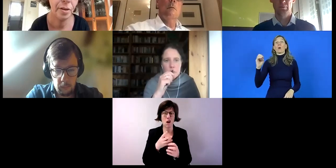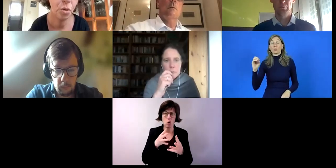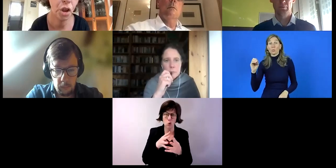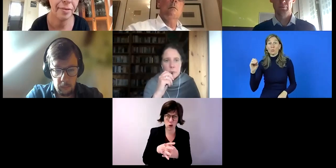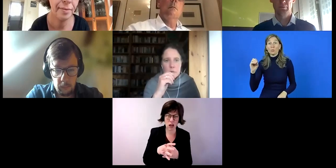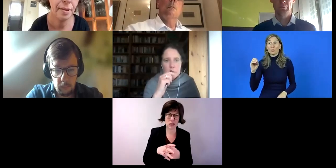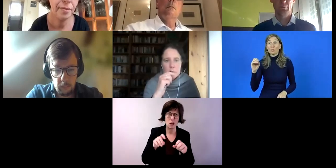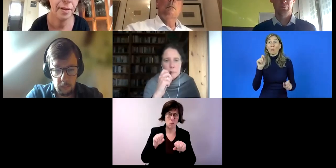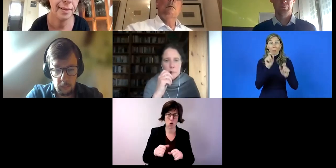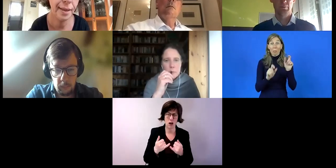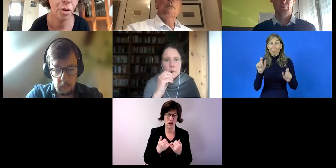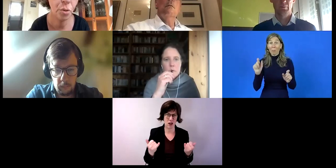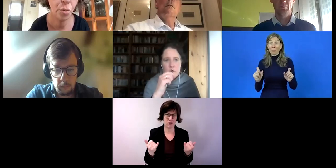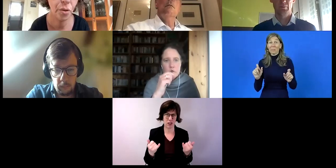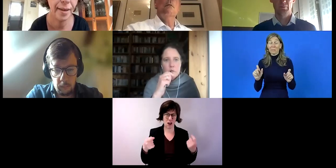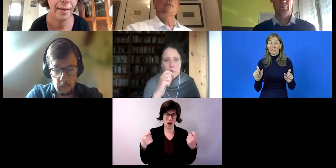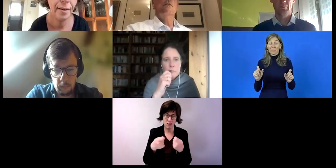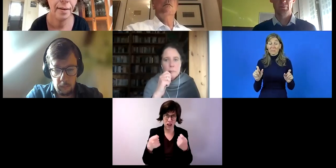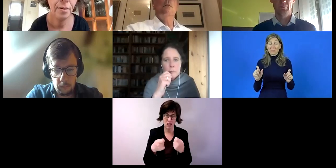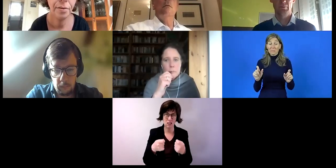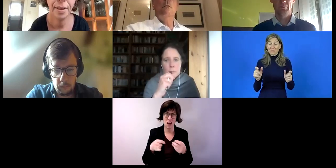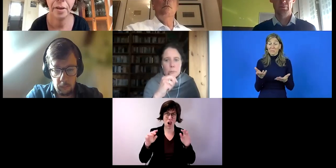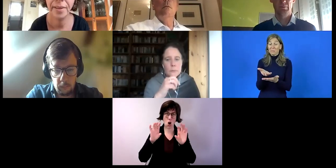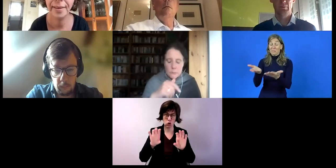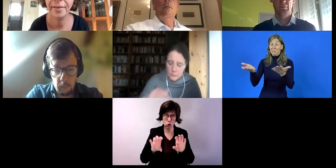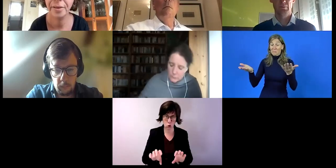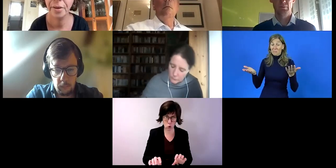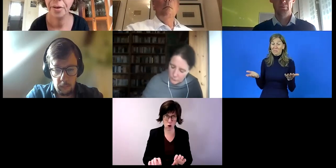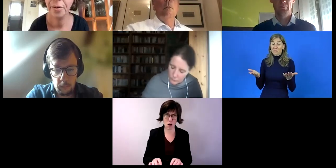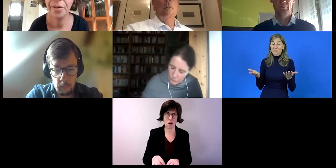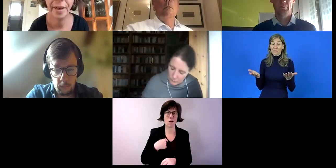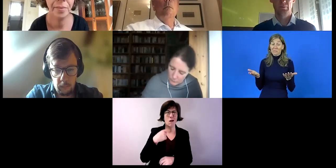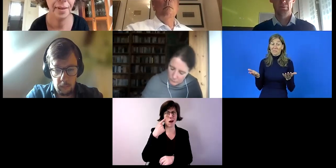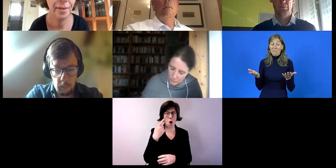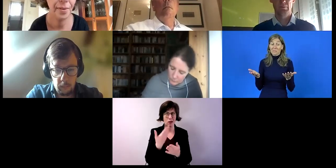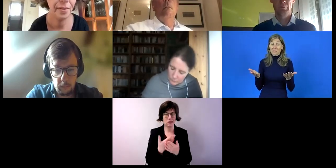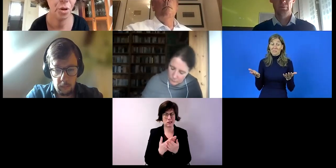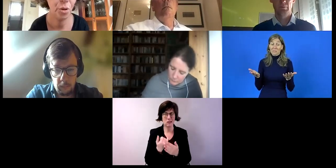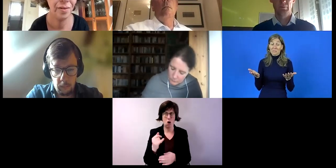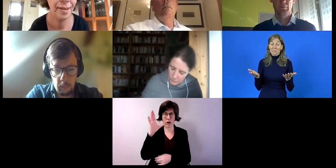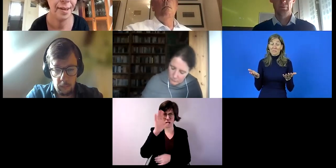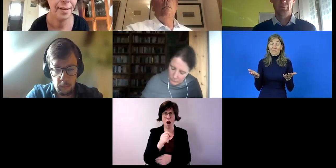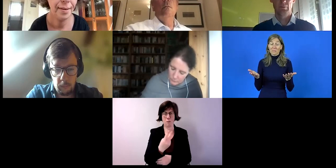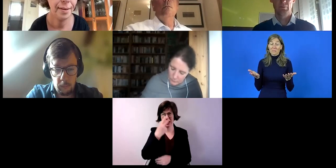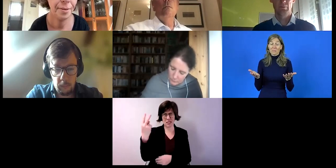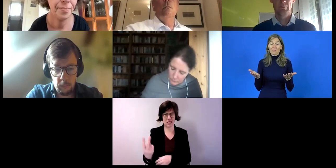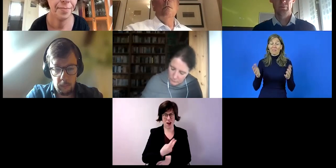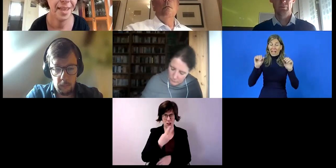zu schaffen. Finanziell, strukturell. Und ich glaube, das hat heute Abend in den zwei Stunden,